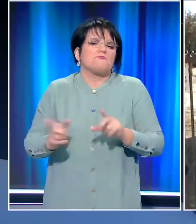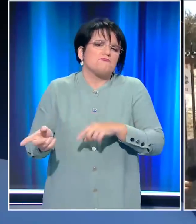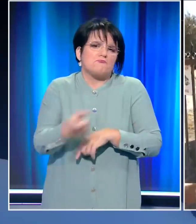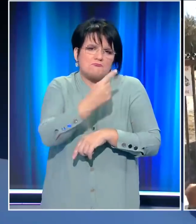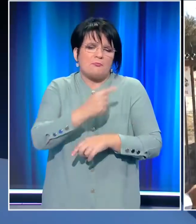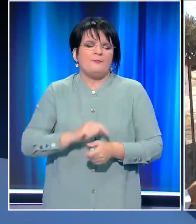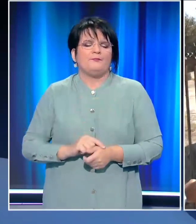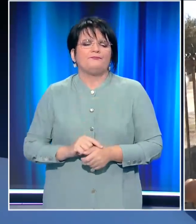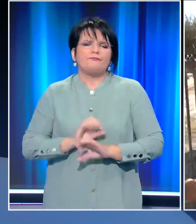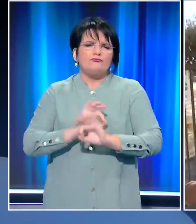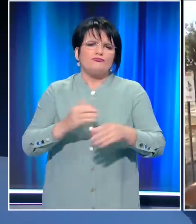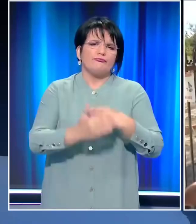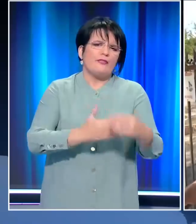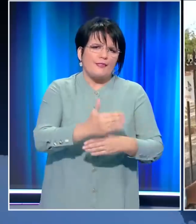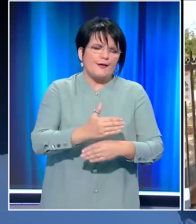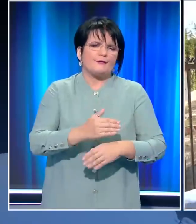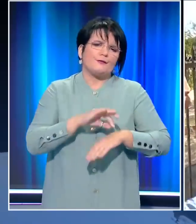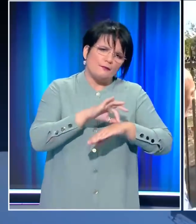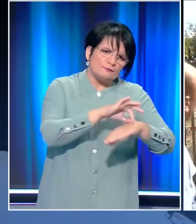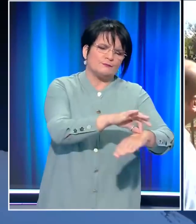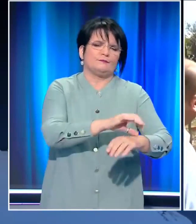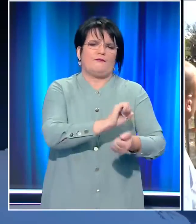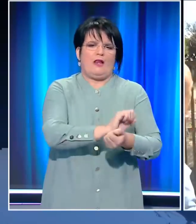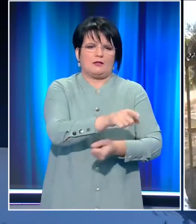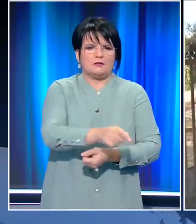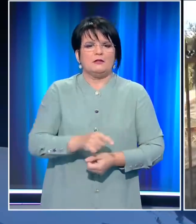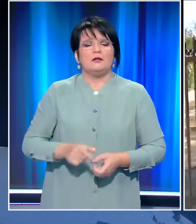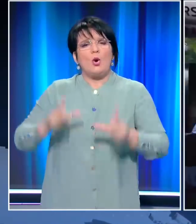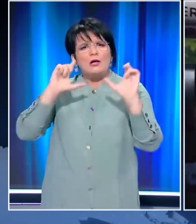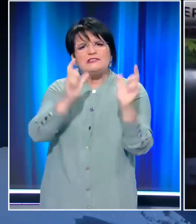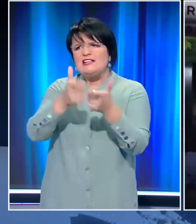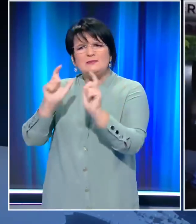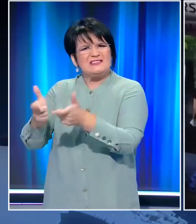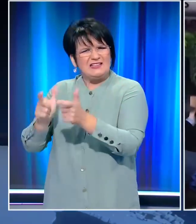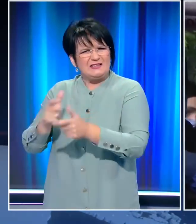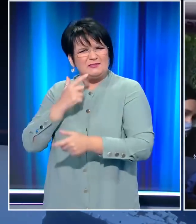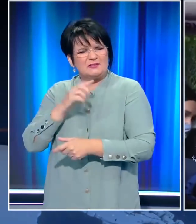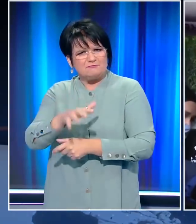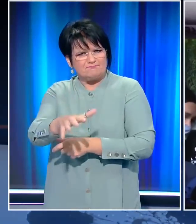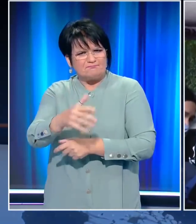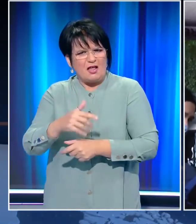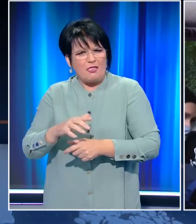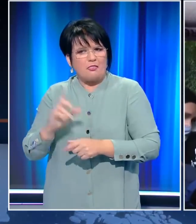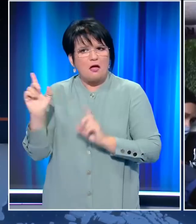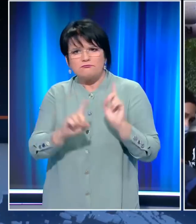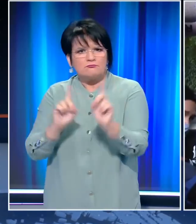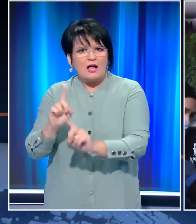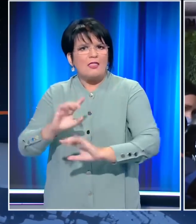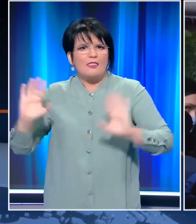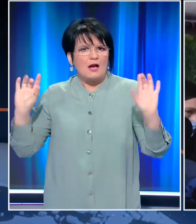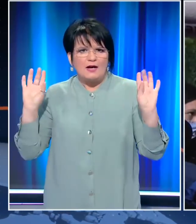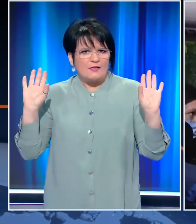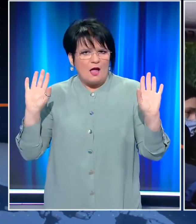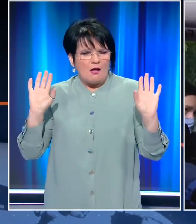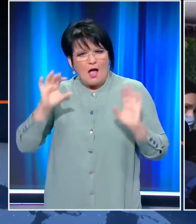και πέρα θέλω να σας πω ότι έχει ξεκινήσει η επιχείρηση της Ελληνικής Αστυνομίας για τις συλλήψεις όσων δεν έχουν εμφανιστεί στα τοπικά αστυνομικά